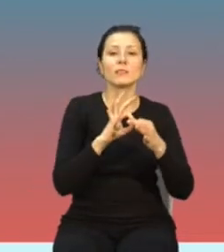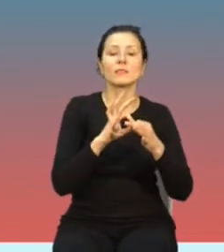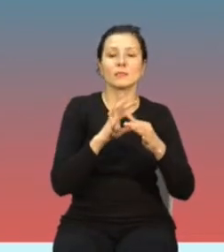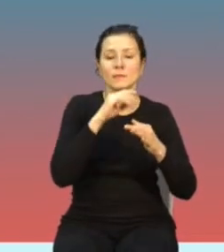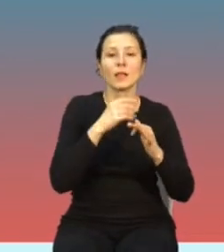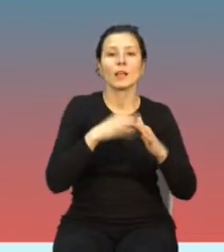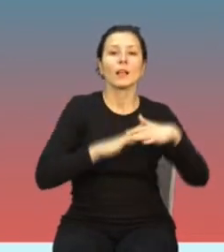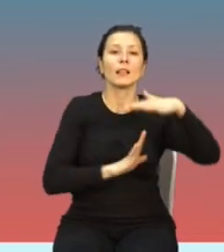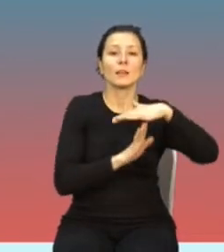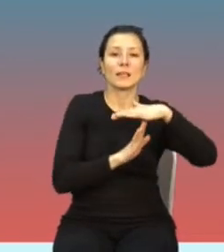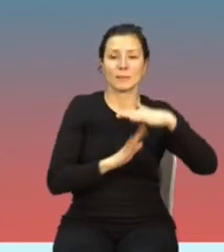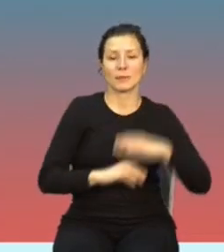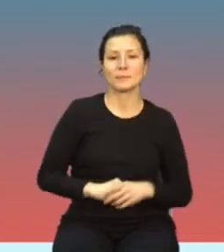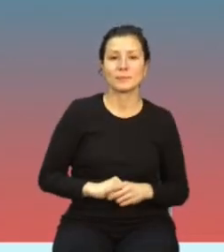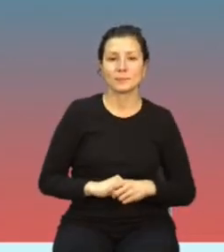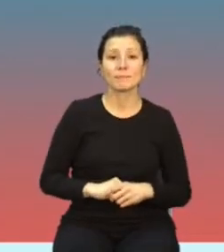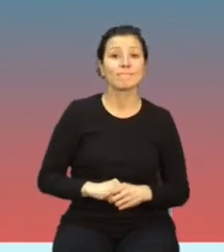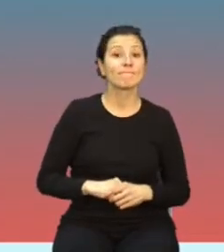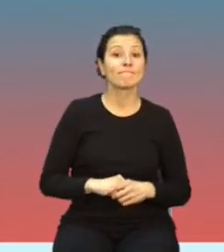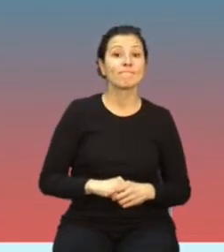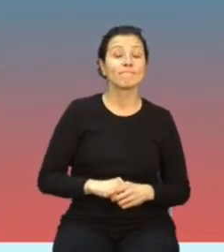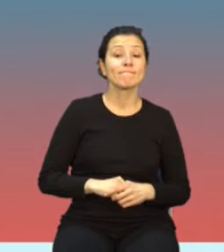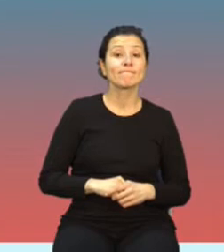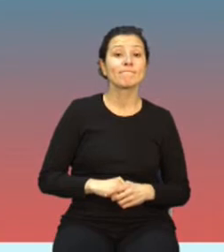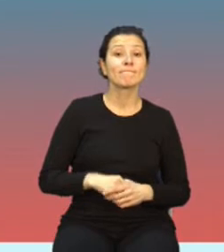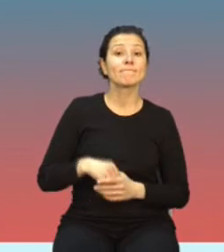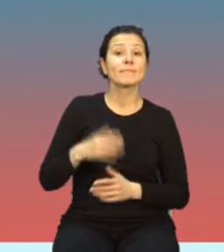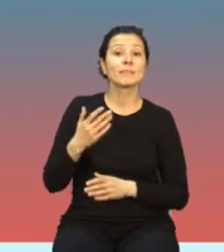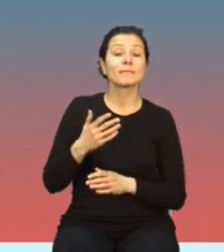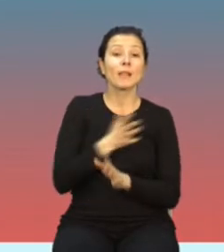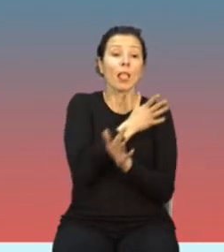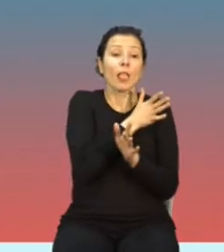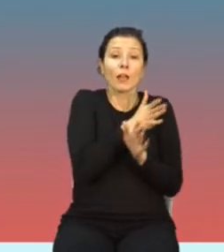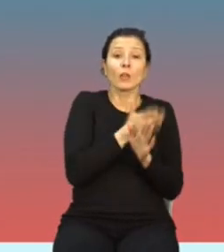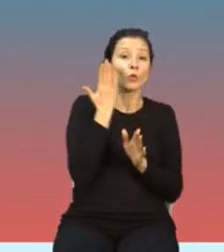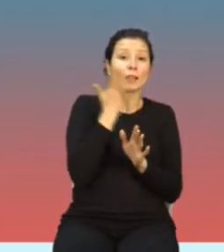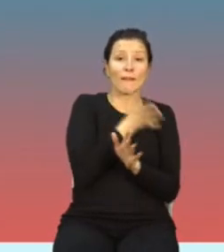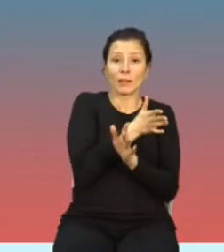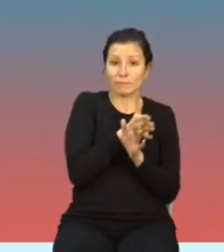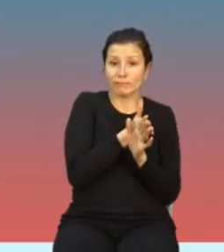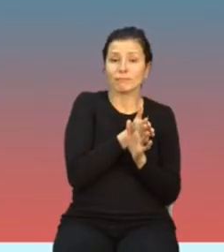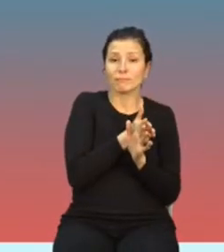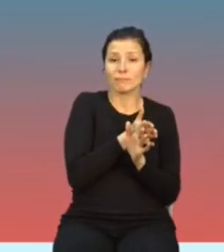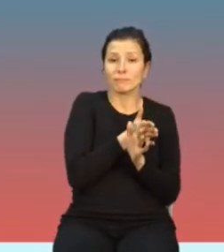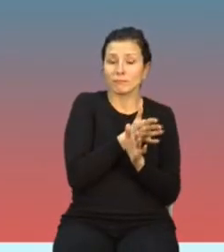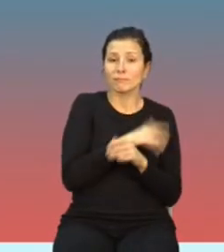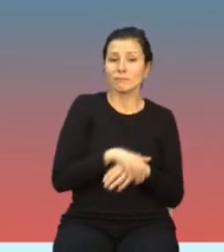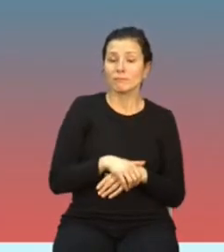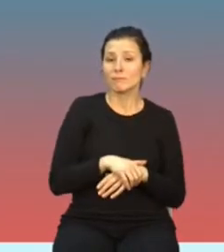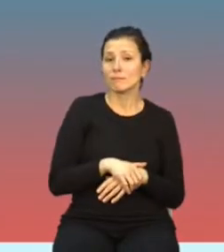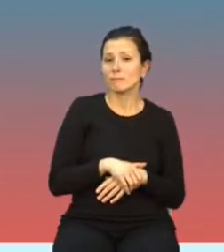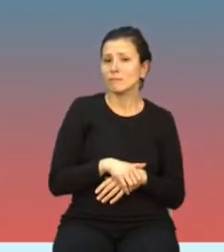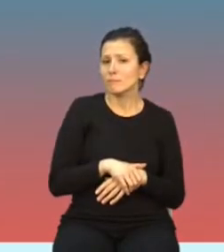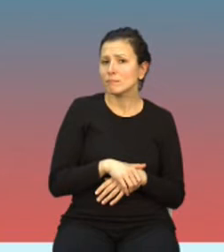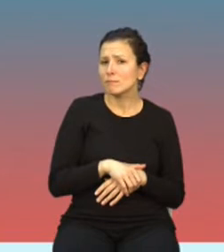I do niedawna są